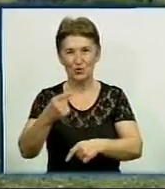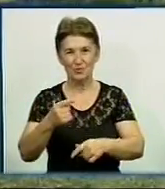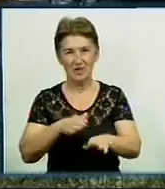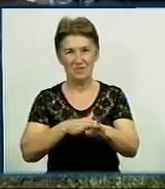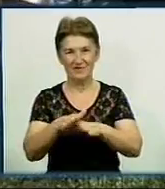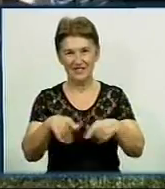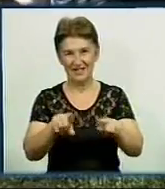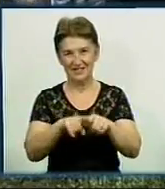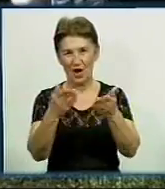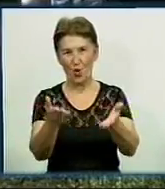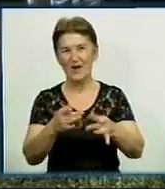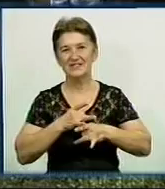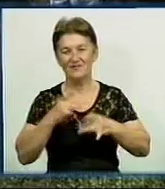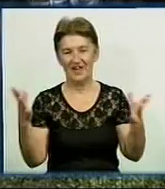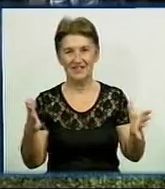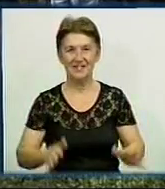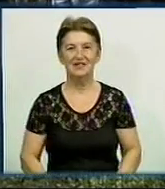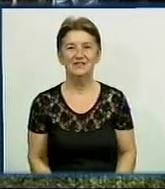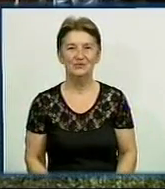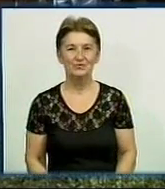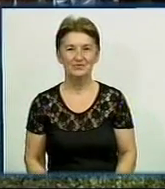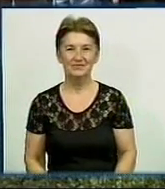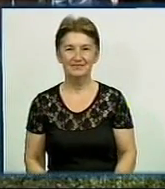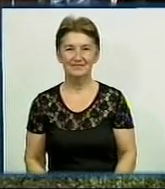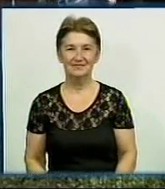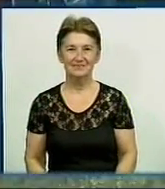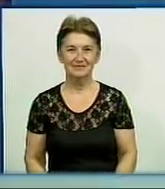екстриму. Інна Примак, Микола Мумига, Ілля Зіленкін – День за днем.